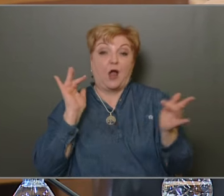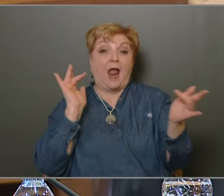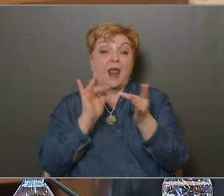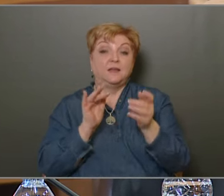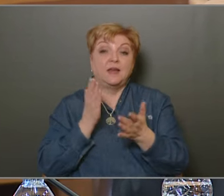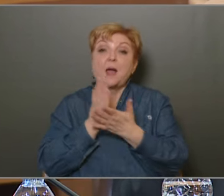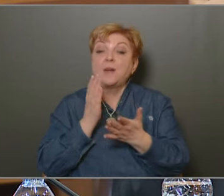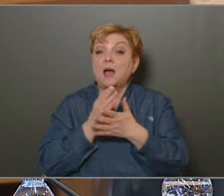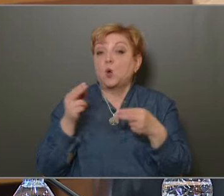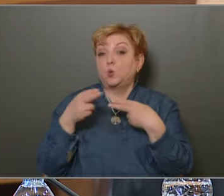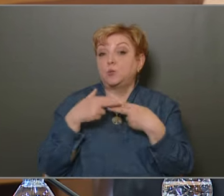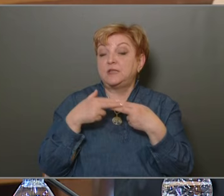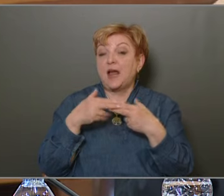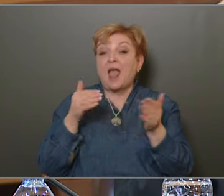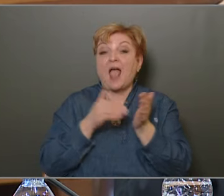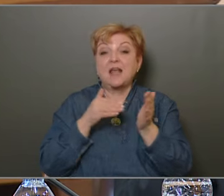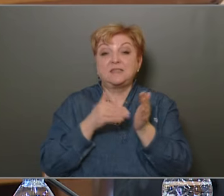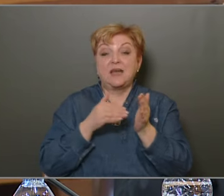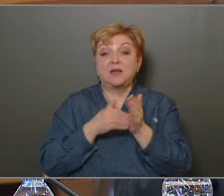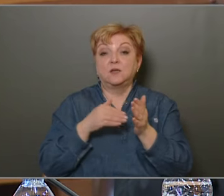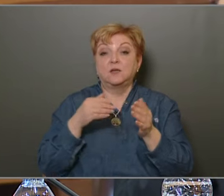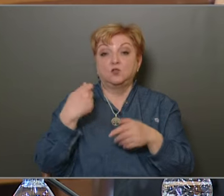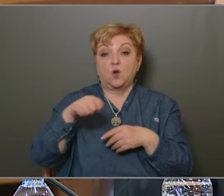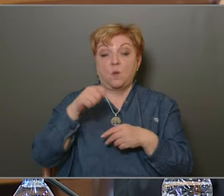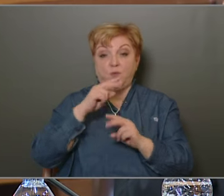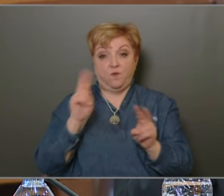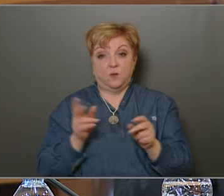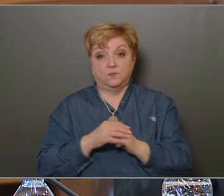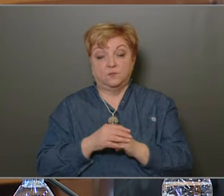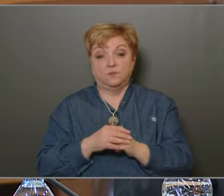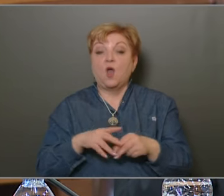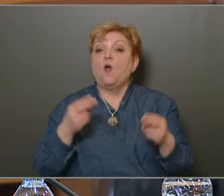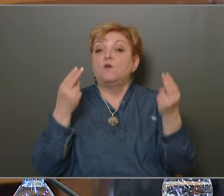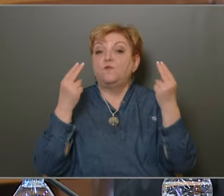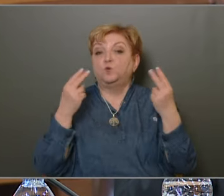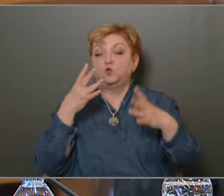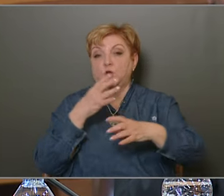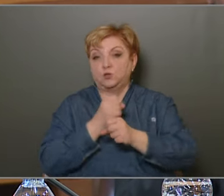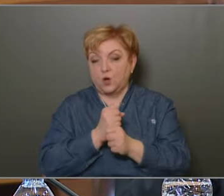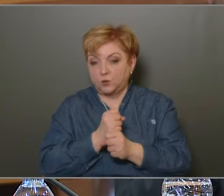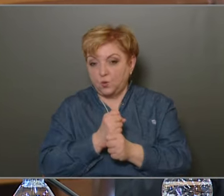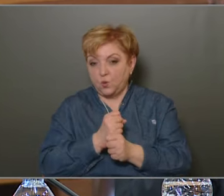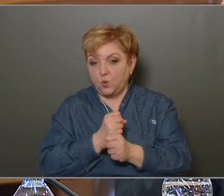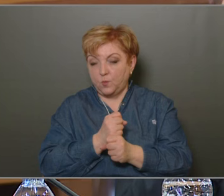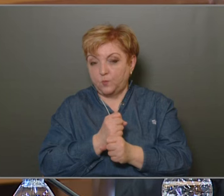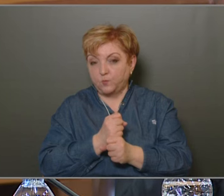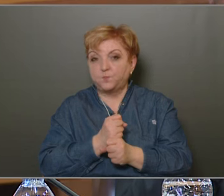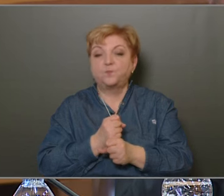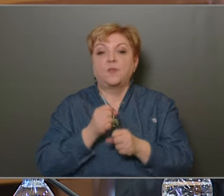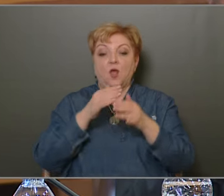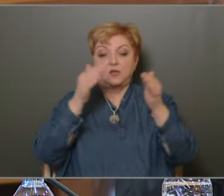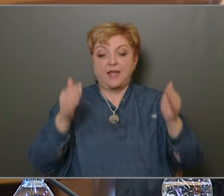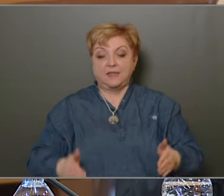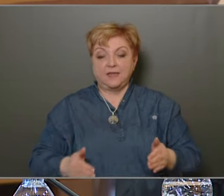ellenére, hogy már közel ezer darab van belőlük. Nagyon fontosnak találom az edények